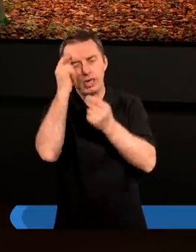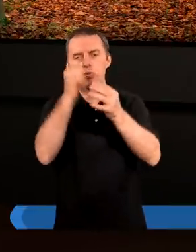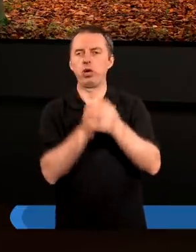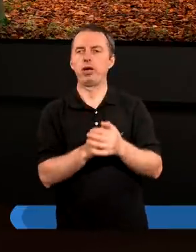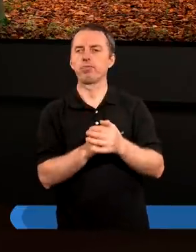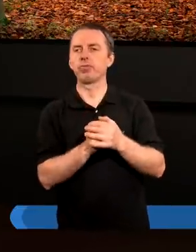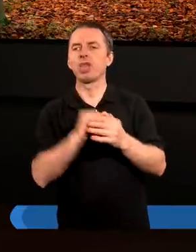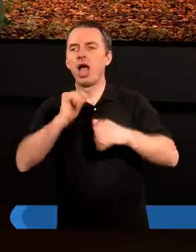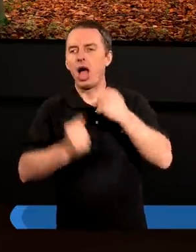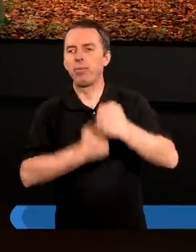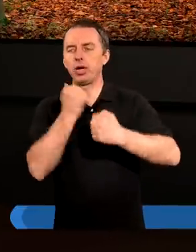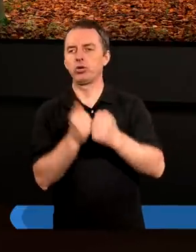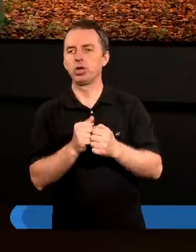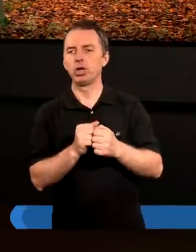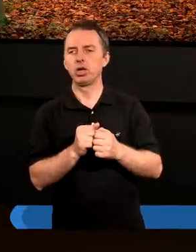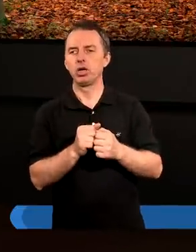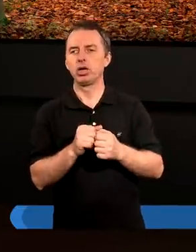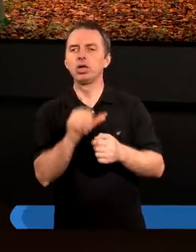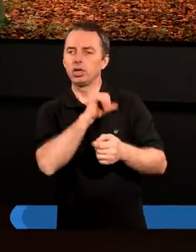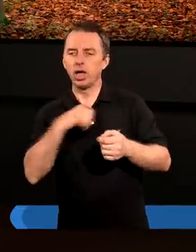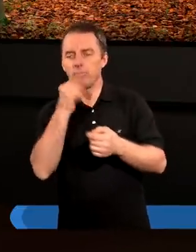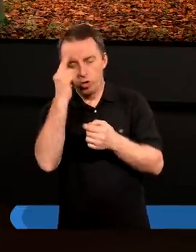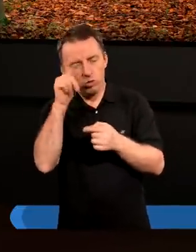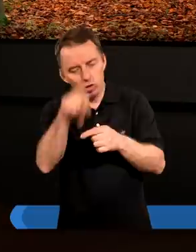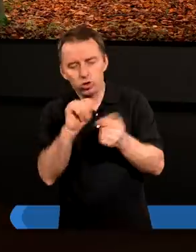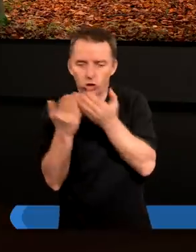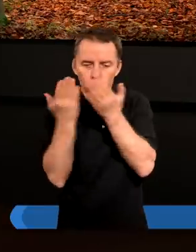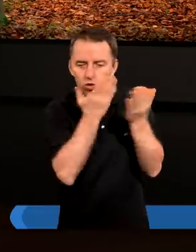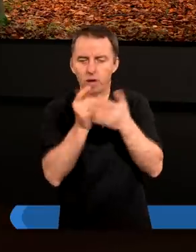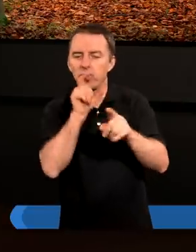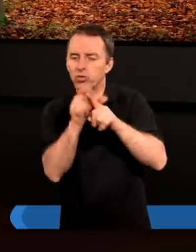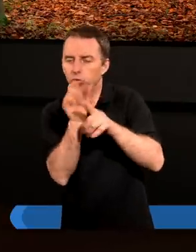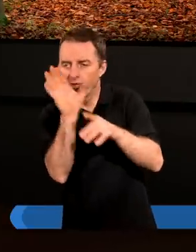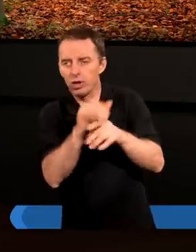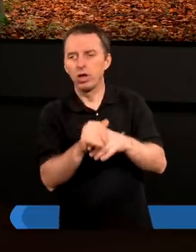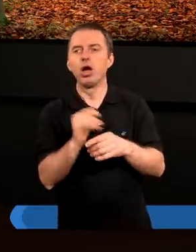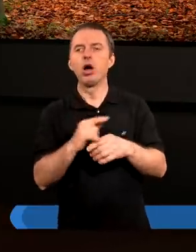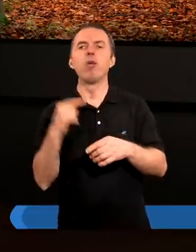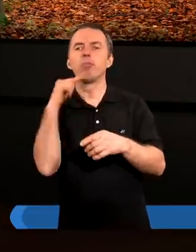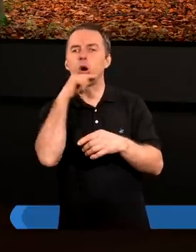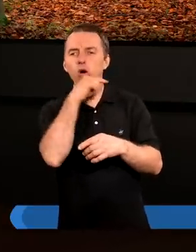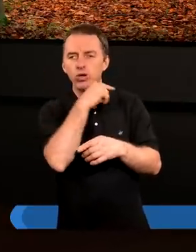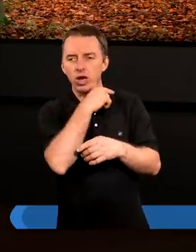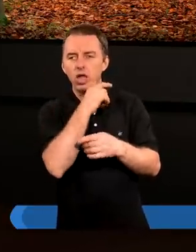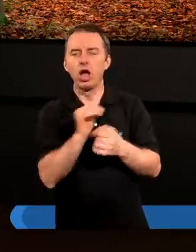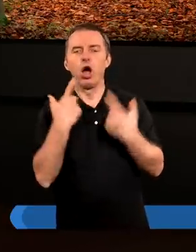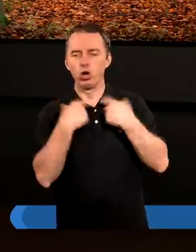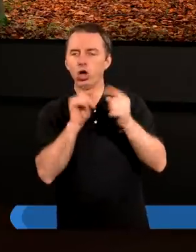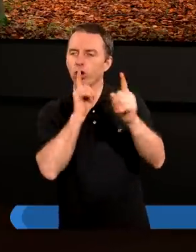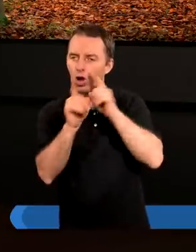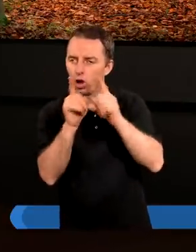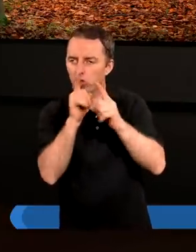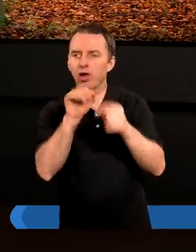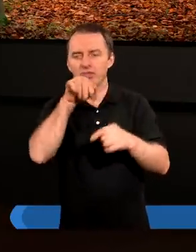i abyśmy sami rozumieli to, co czytamy w Słowie Bożym i potrafili o tym rozmawiać